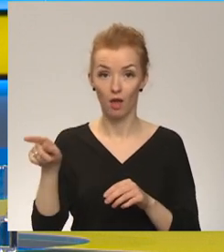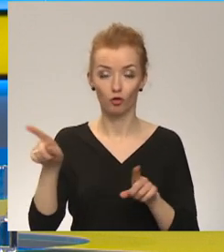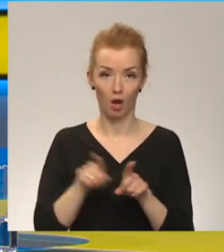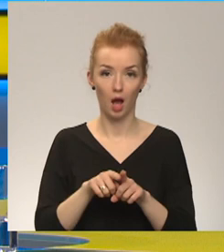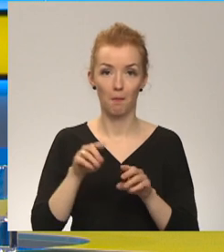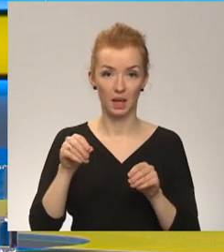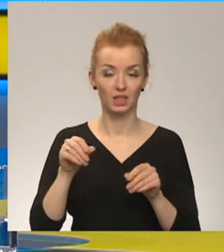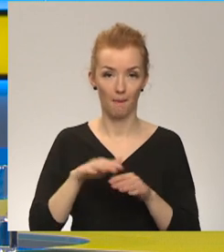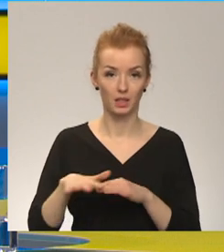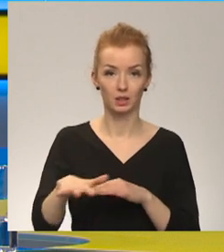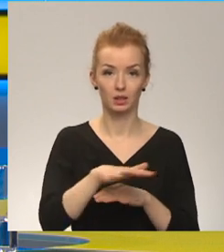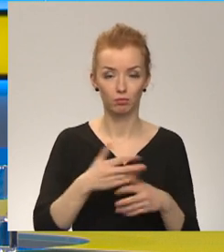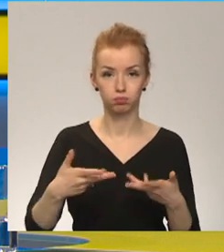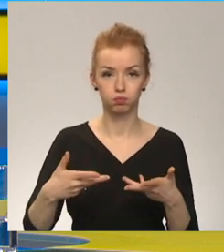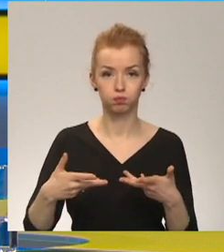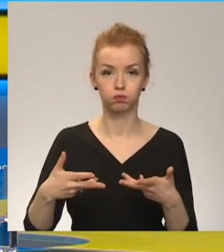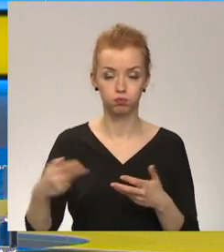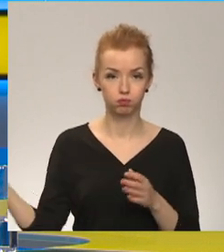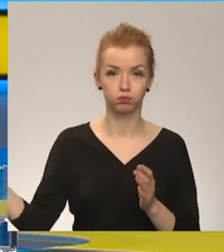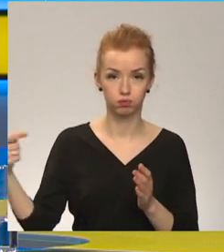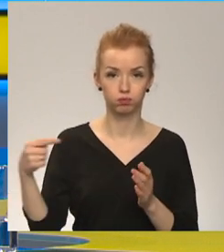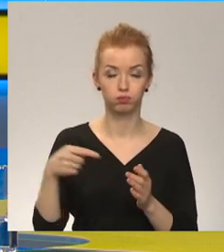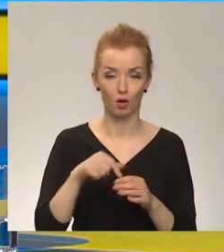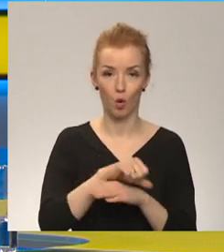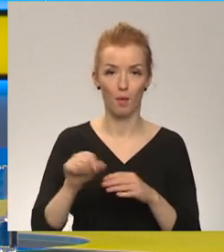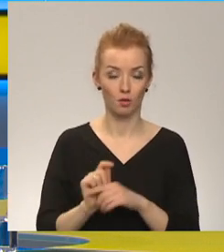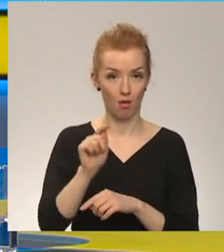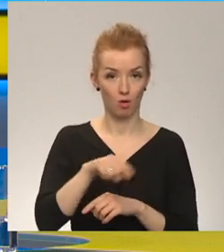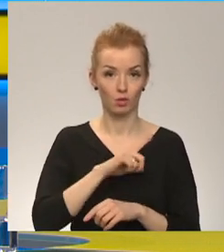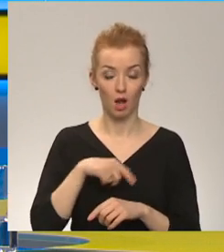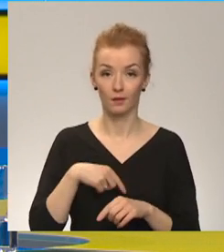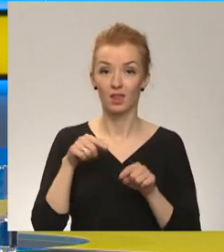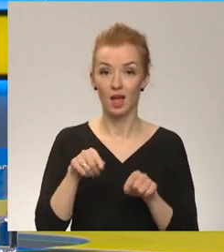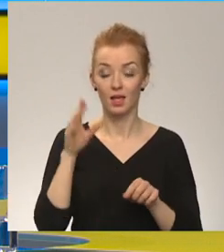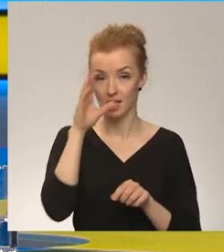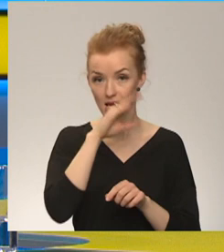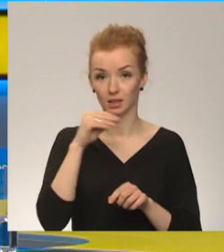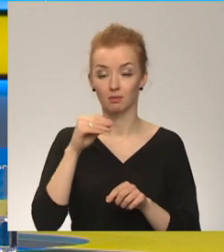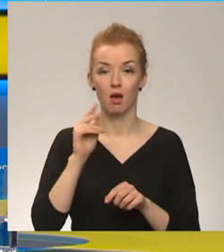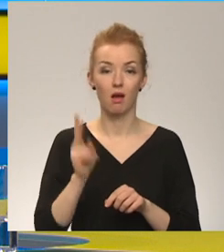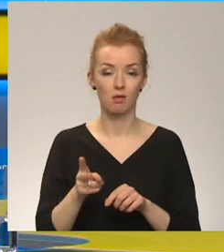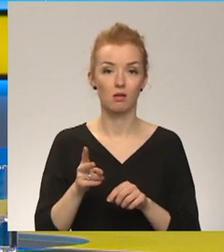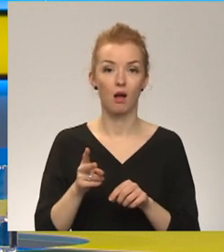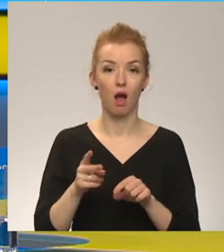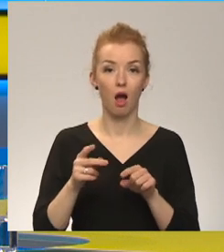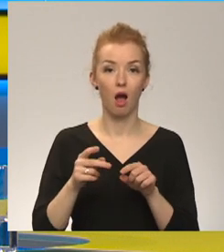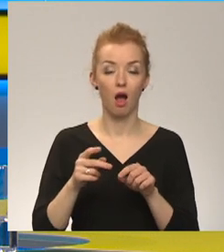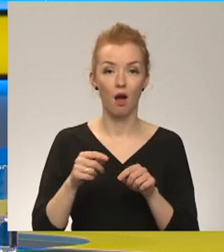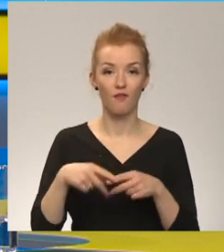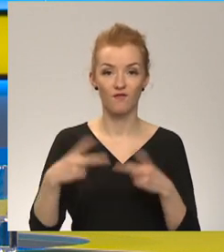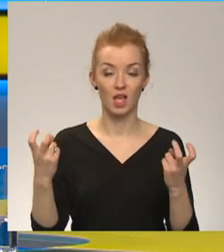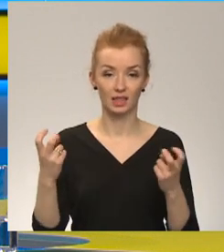dodas, lai varētu šķērstot robežu. Tā iespēja, ka ļvīvā šajā viesnīcā ir iespēja